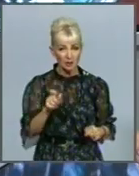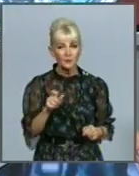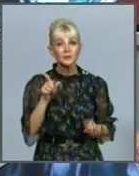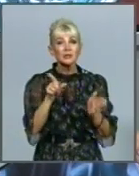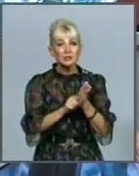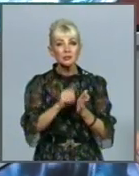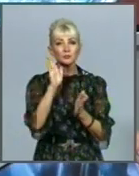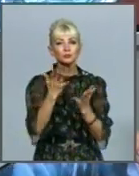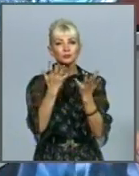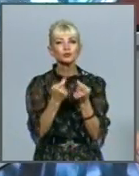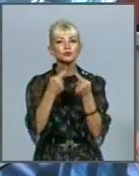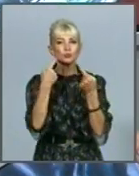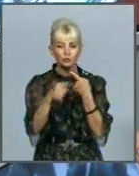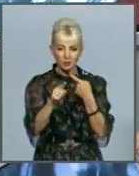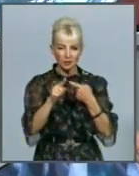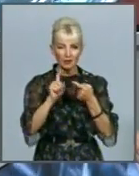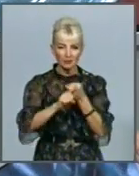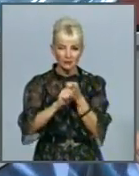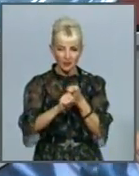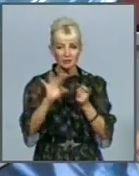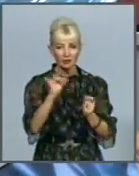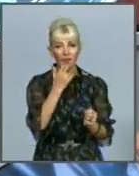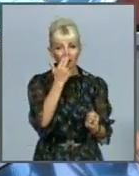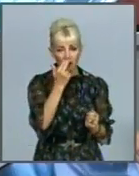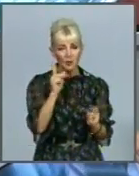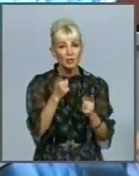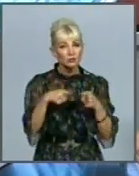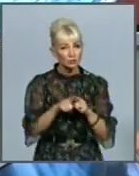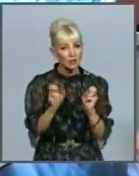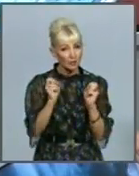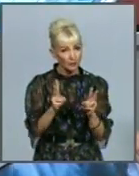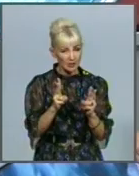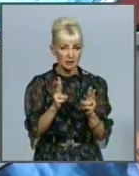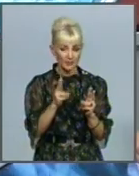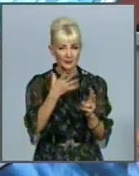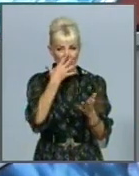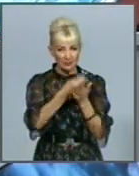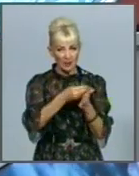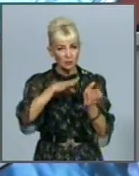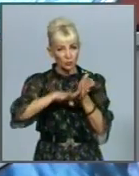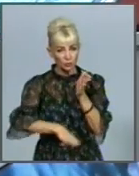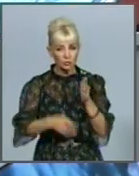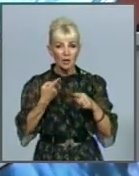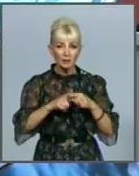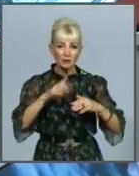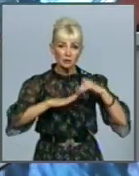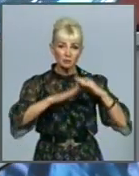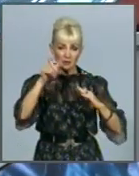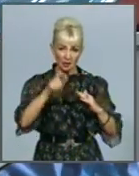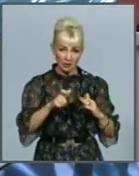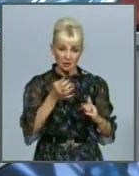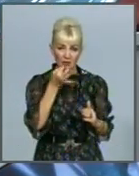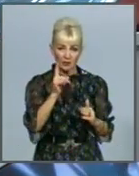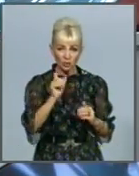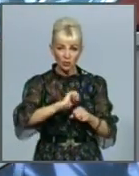циркулюватимуть інші респіраторні інфекції та грип, що також небезпечний своїми ускладеннями. Тому фахівці не виключають, що